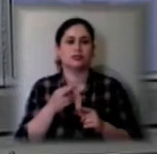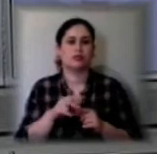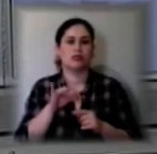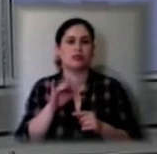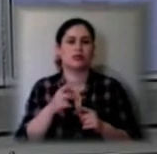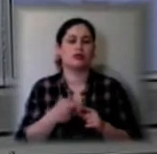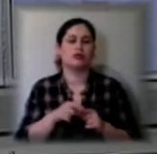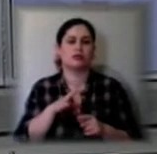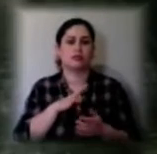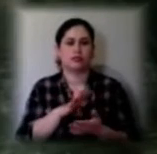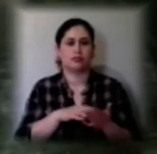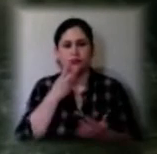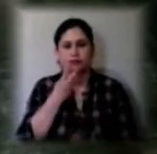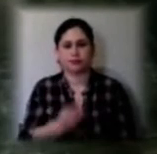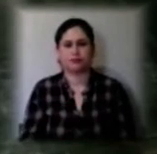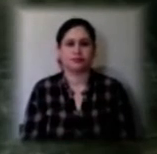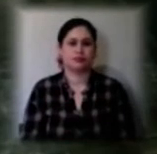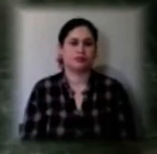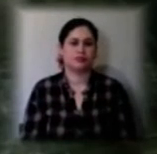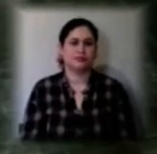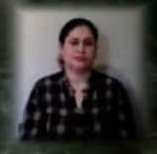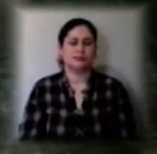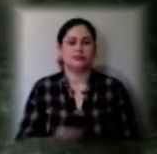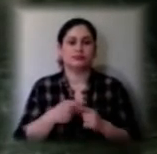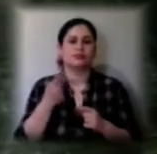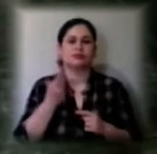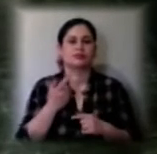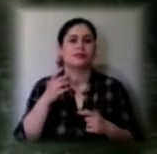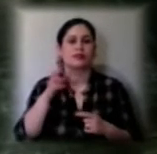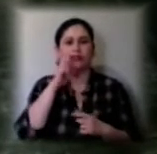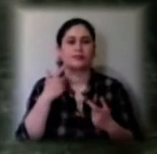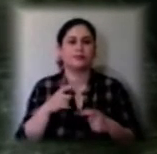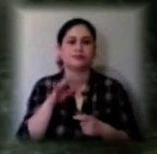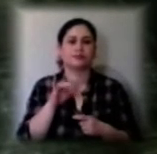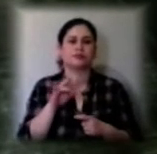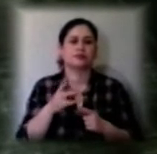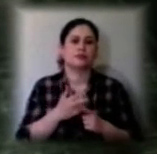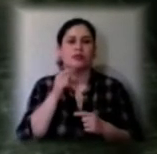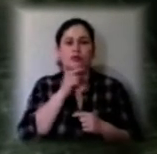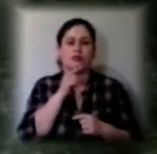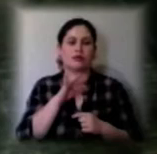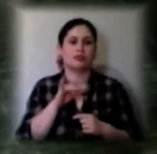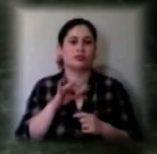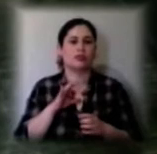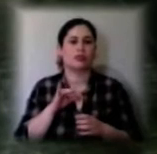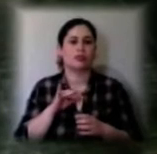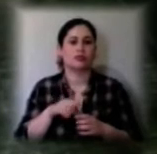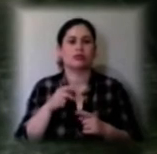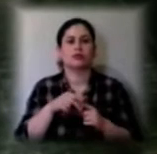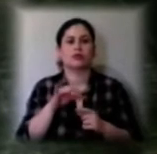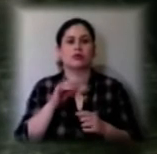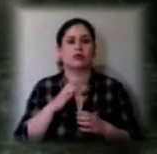далі в сюжеті. Перший державний іспит онлайн на економічному факультеті в Херсонському аграрно-економічному